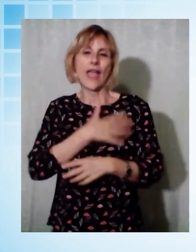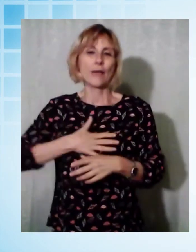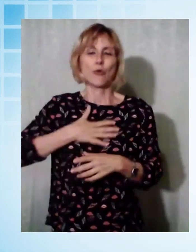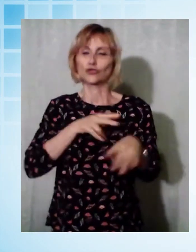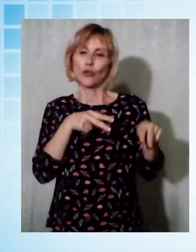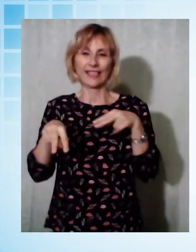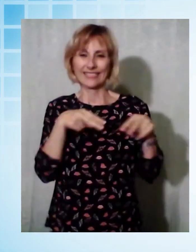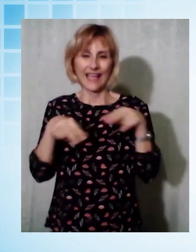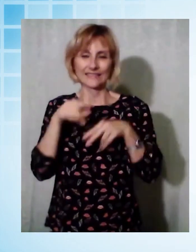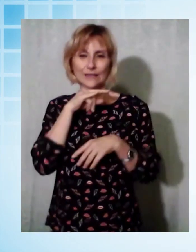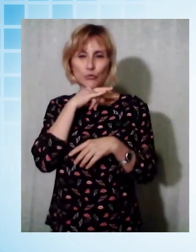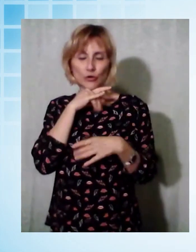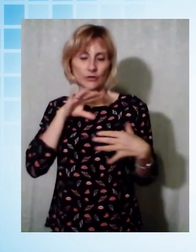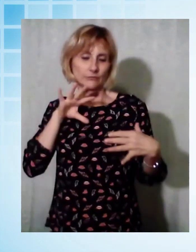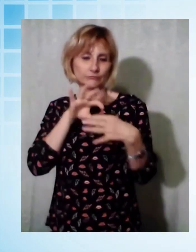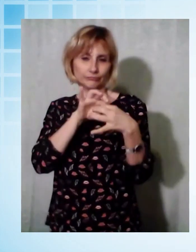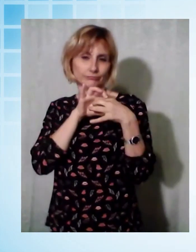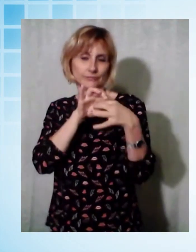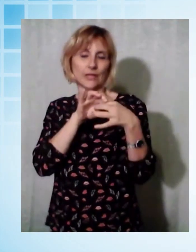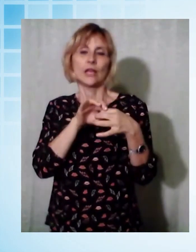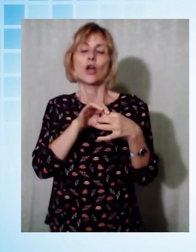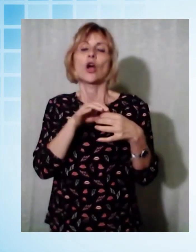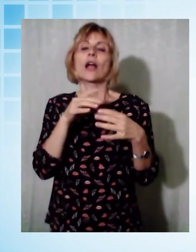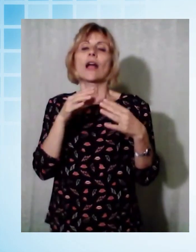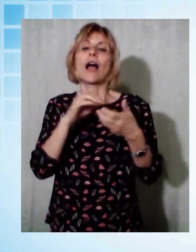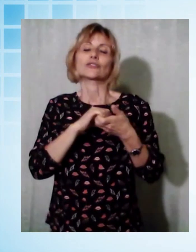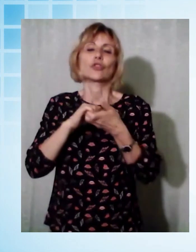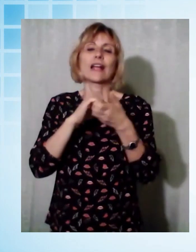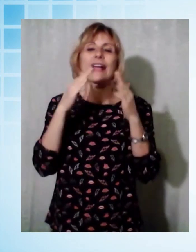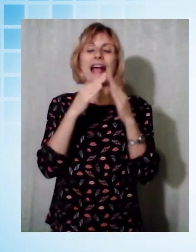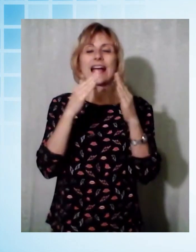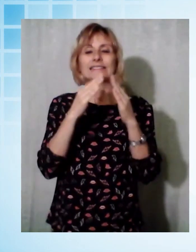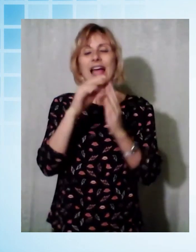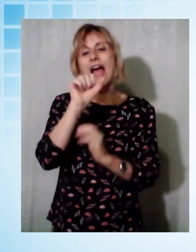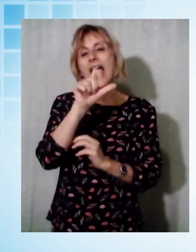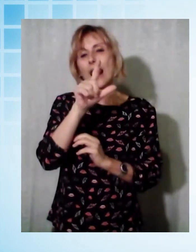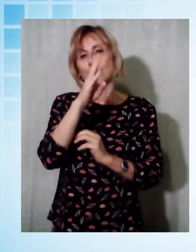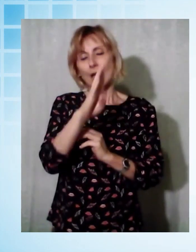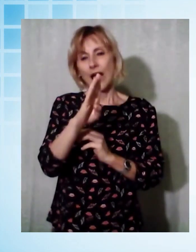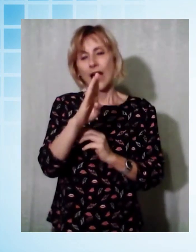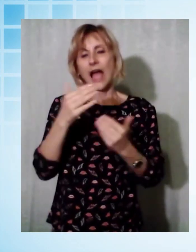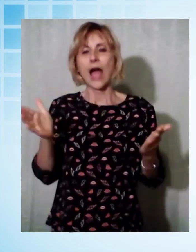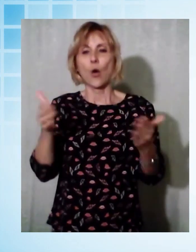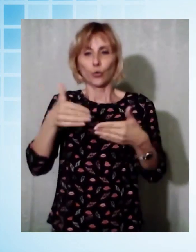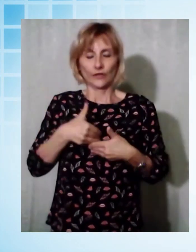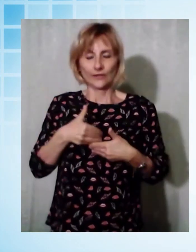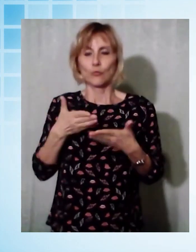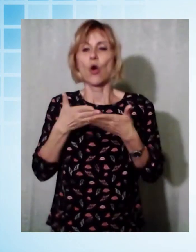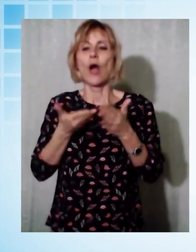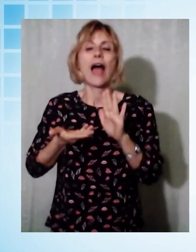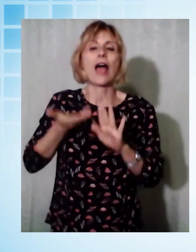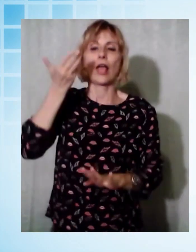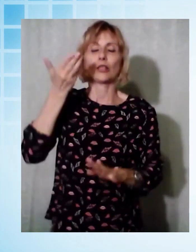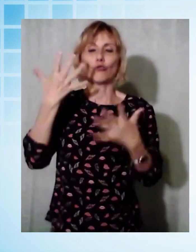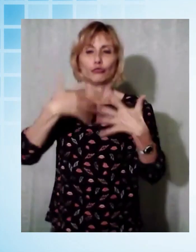dell'associazione Casa Alfa Autismo ad alto funzionamento Asperger di Lucca. L'esibizione doveva